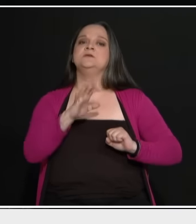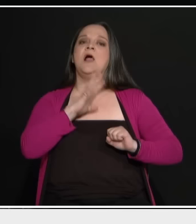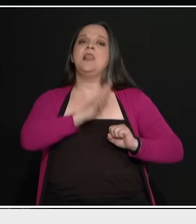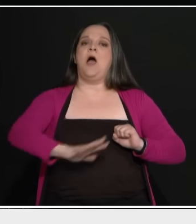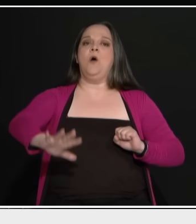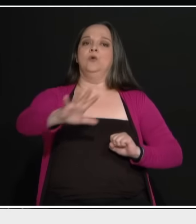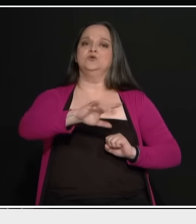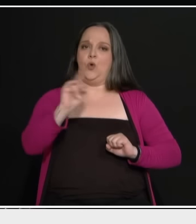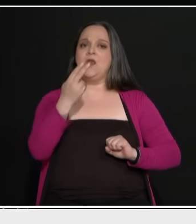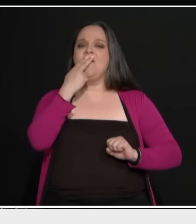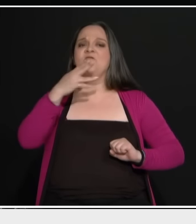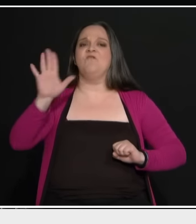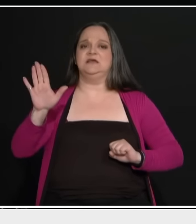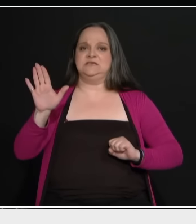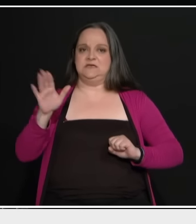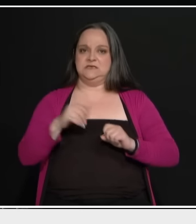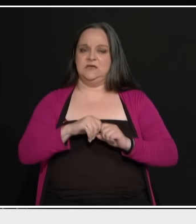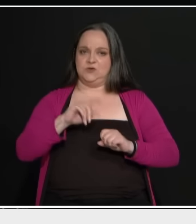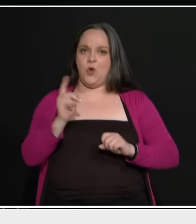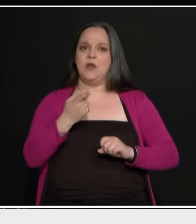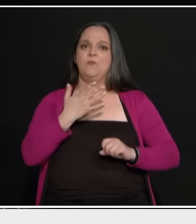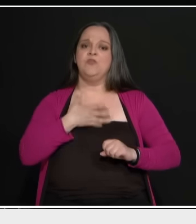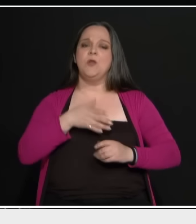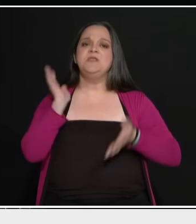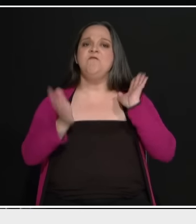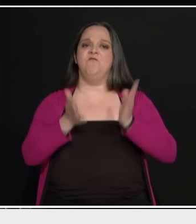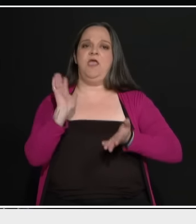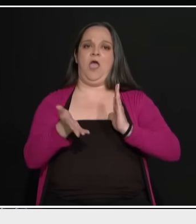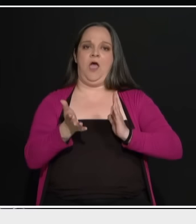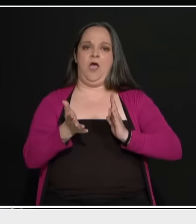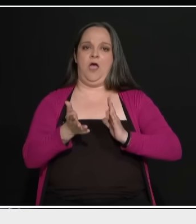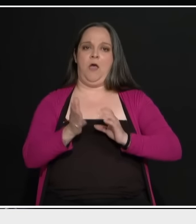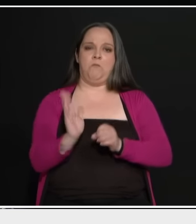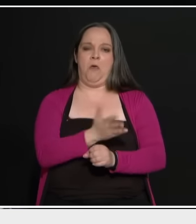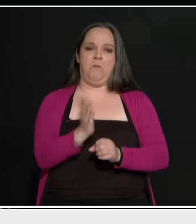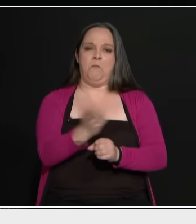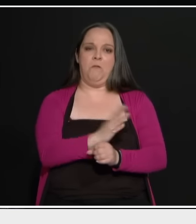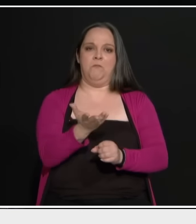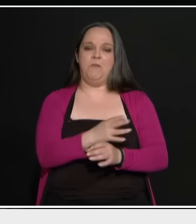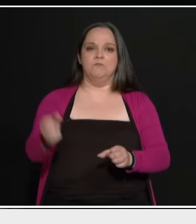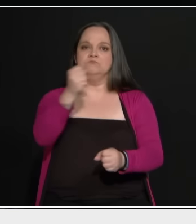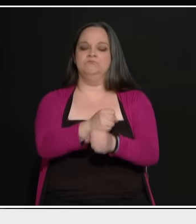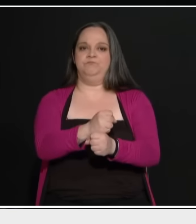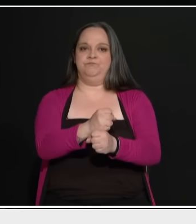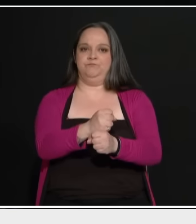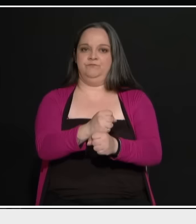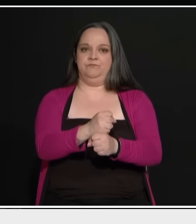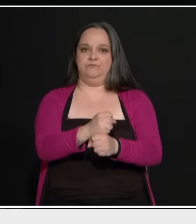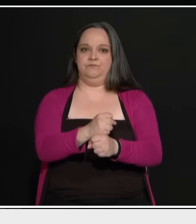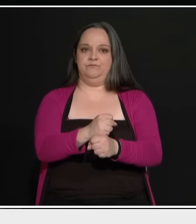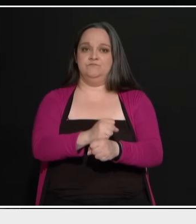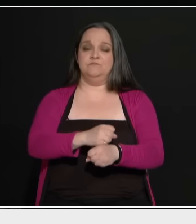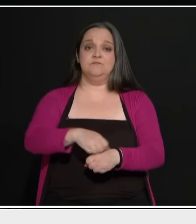οι άνθρωποι οι οποίοι θέλουν με τη βία να χρησιμοποιήσουν ο πυρήνας της σκέψης του Ευρωπαίου που